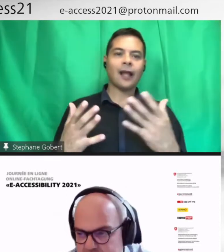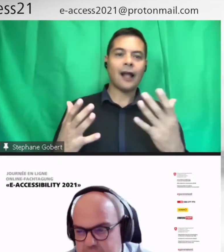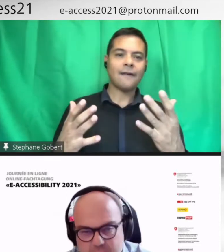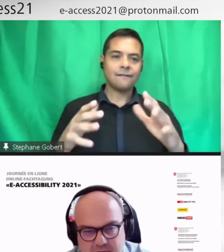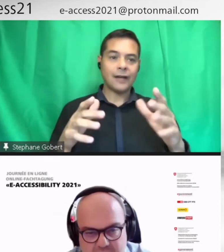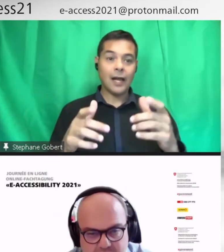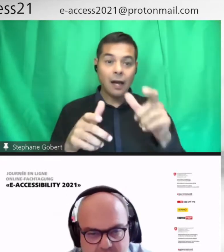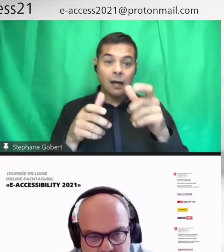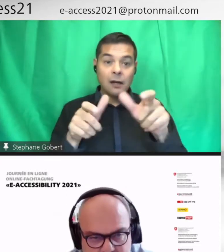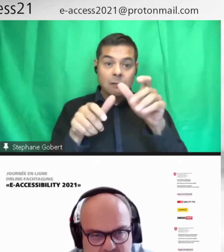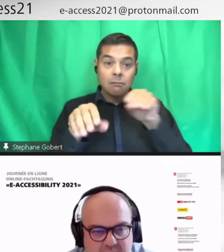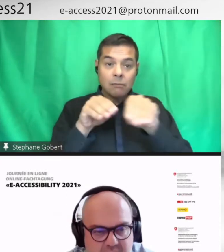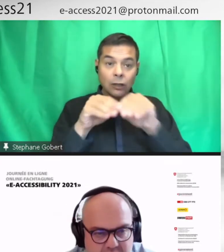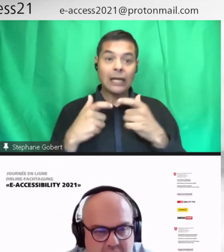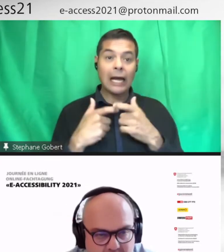élèves.